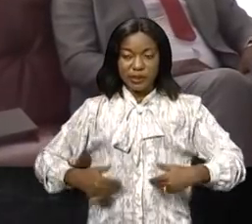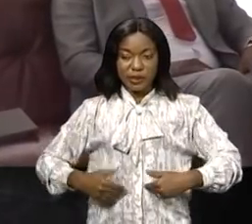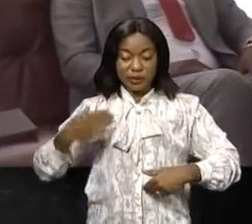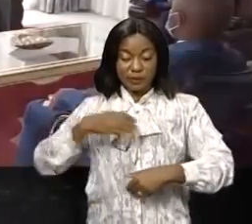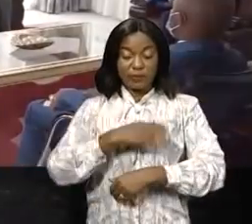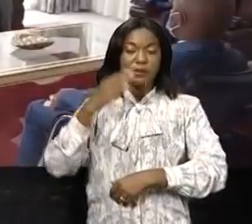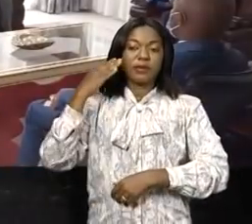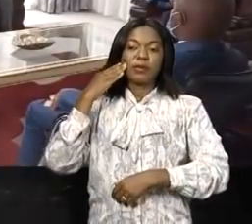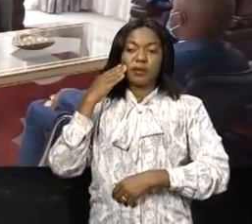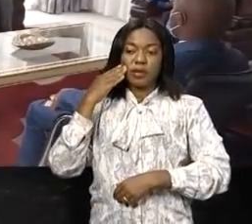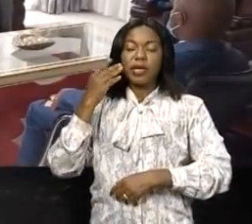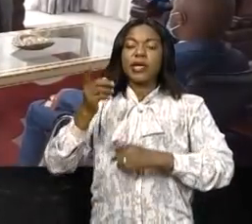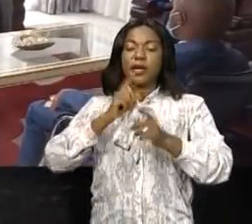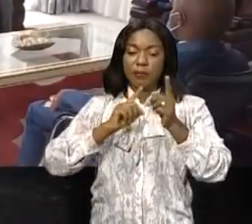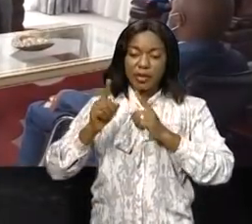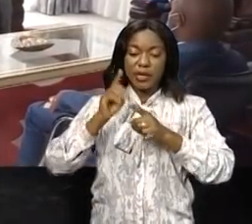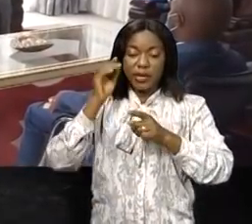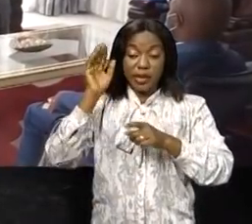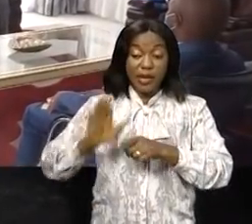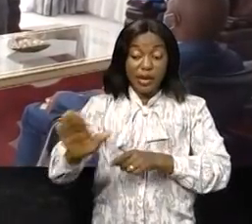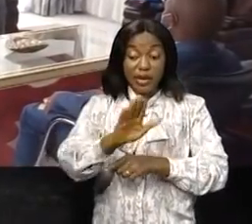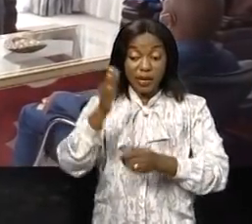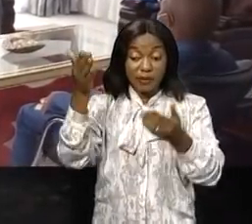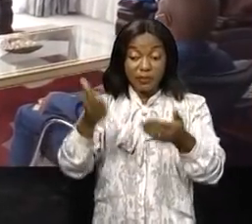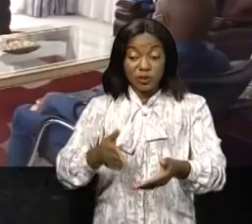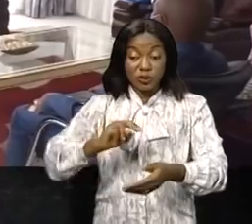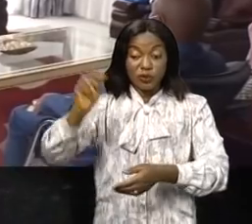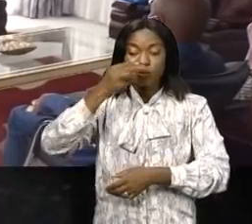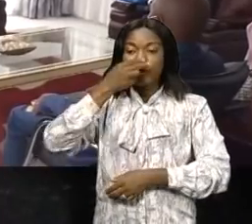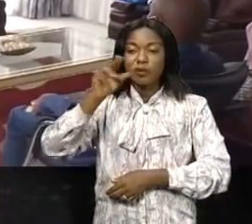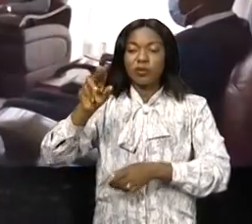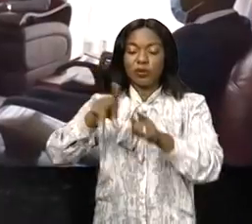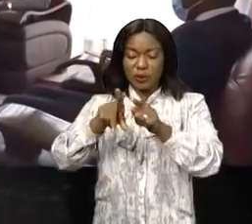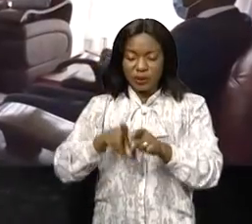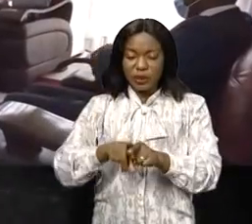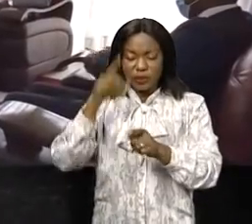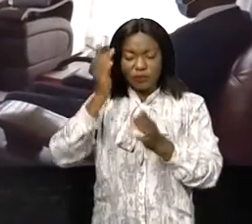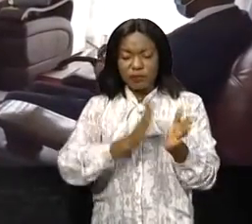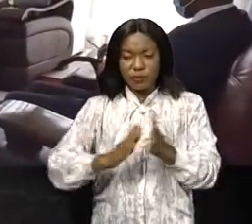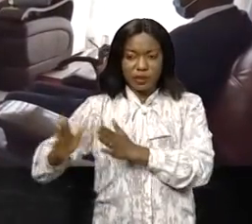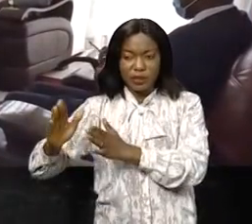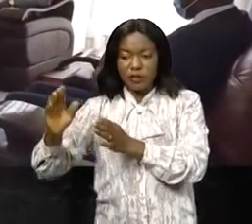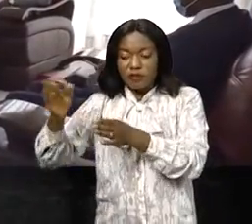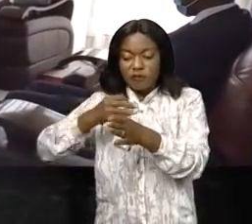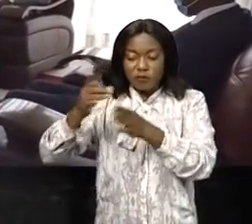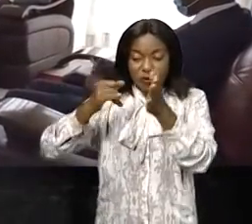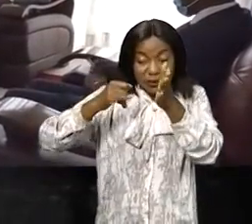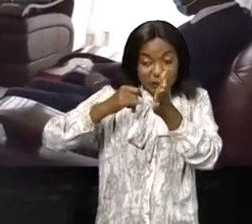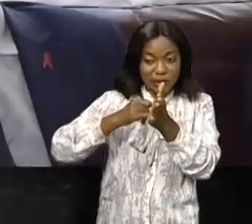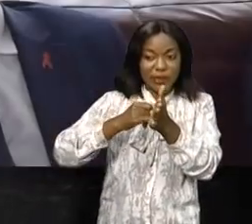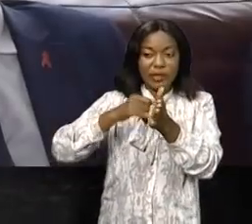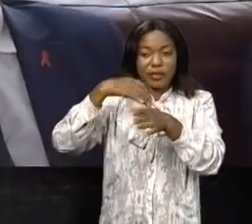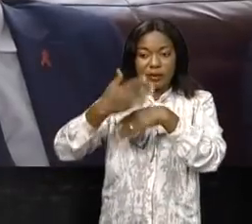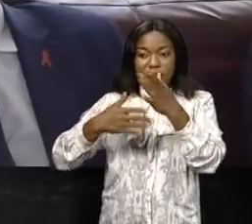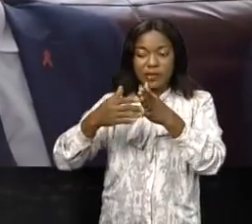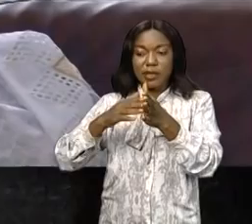Moussengamafo a laissé entendre que leur présence au Nord-Kivu cadre avec les préparatifs du Fona 6 qui se tiendra ici à